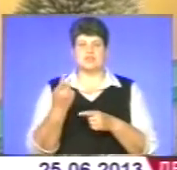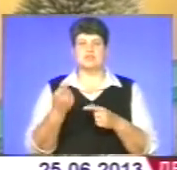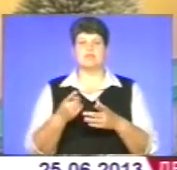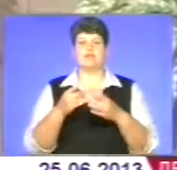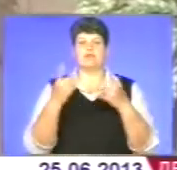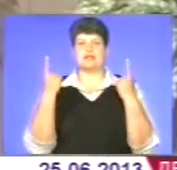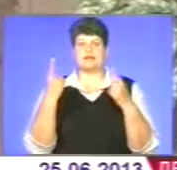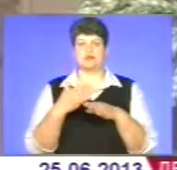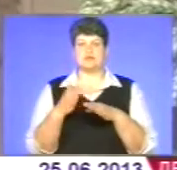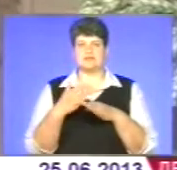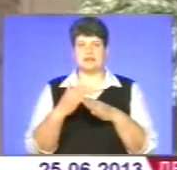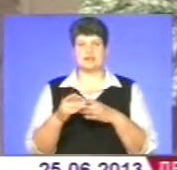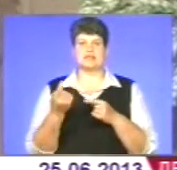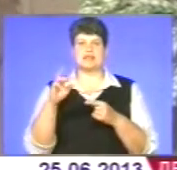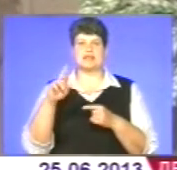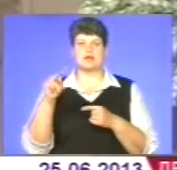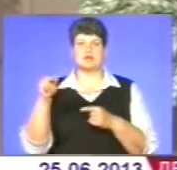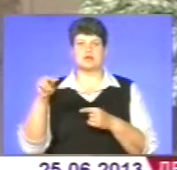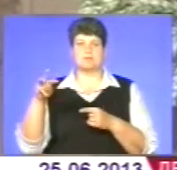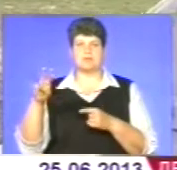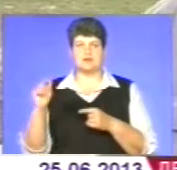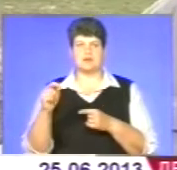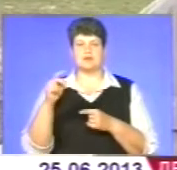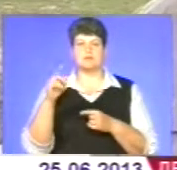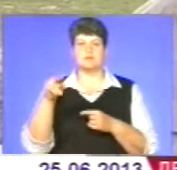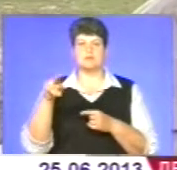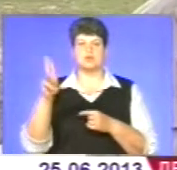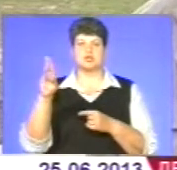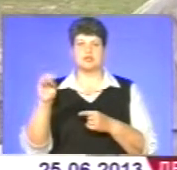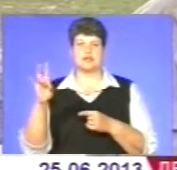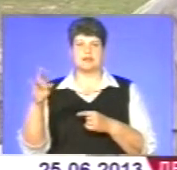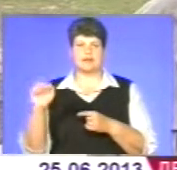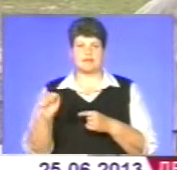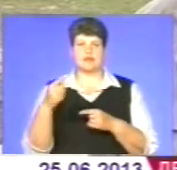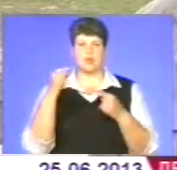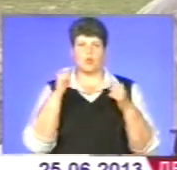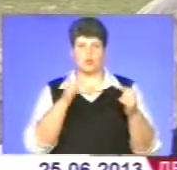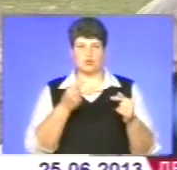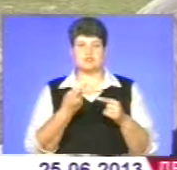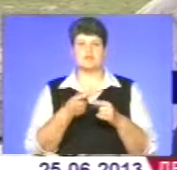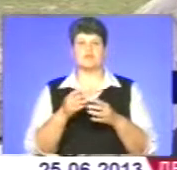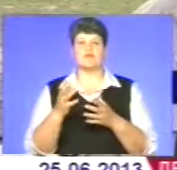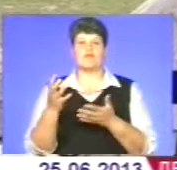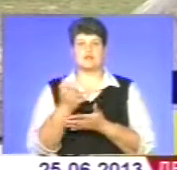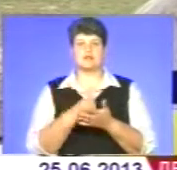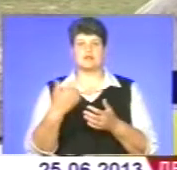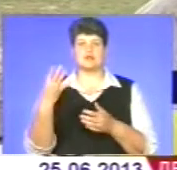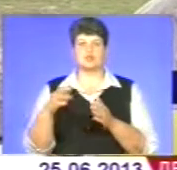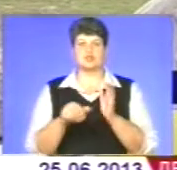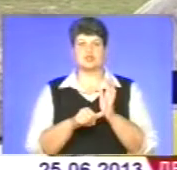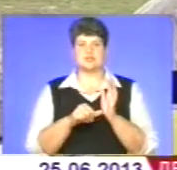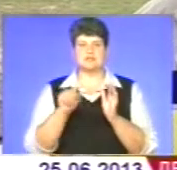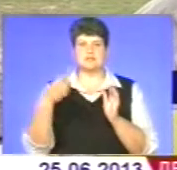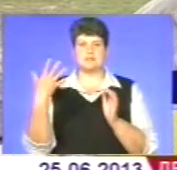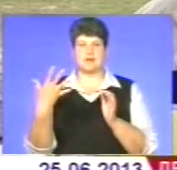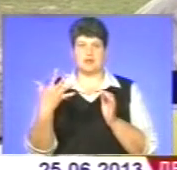вирощування зернових – пшениці, ячменю та кукурудзи. Врожайність склала вже в минулому році 46,5 центра з гектара,